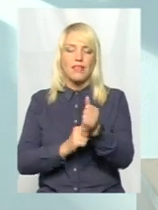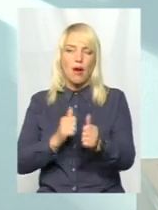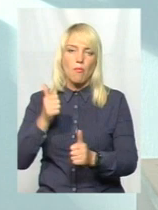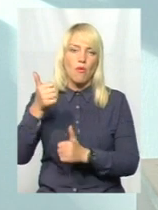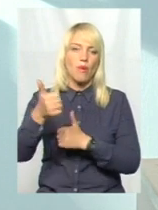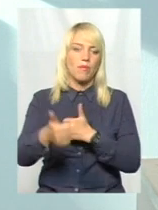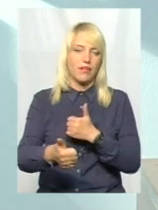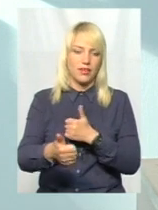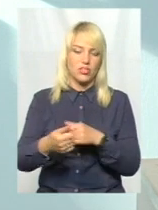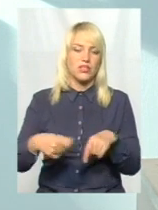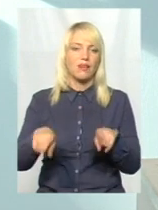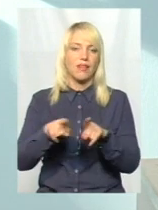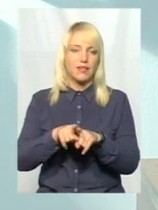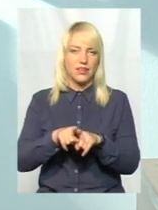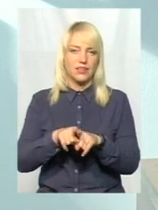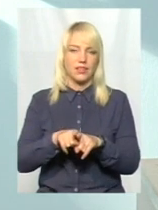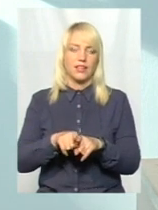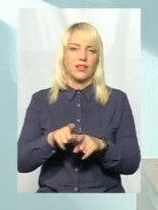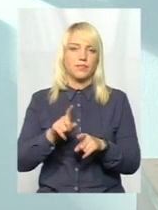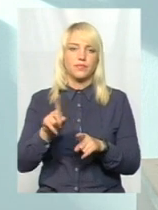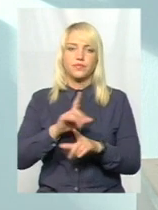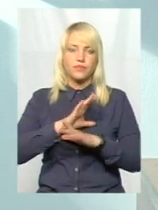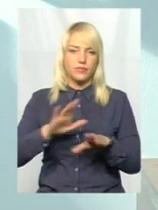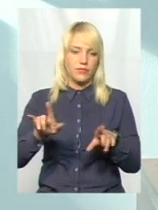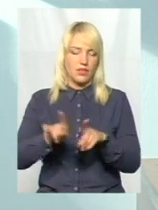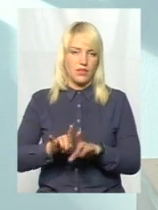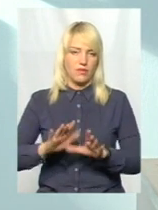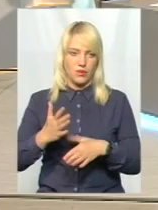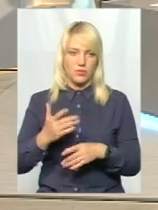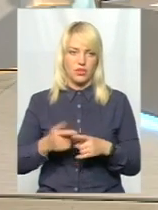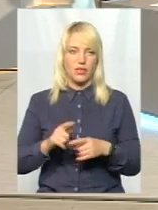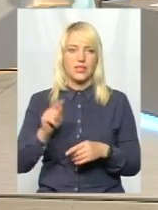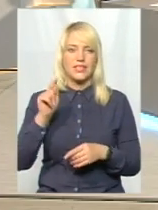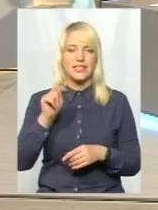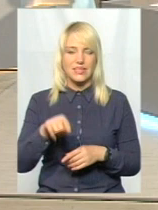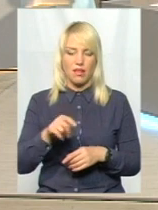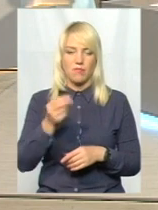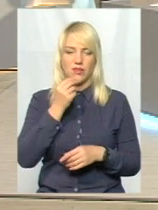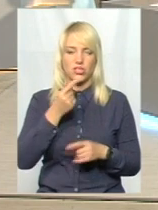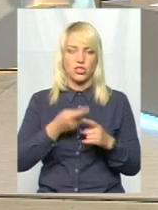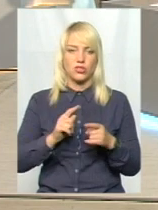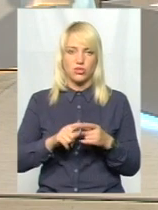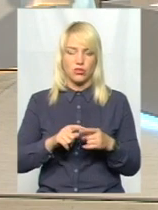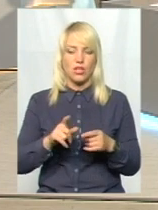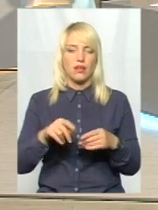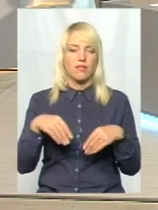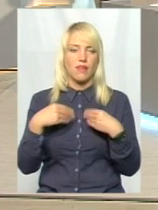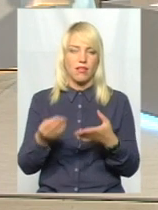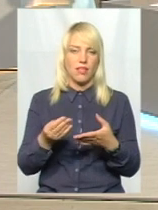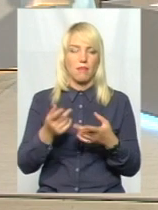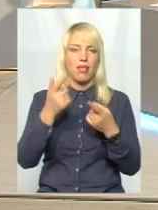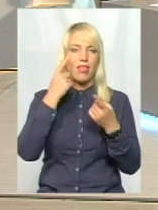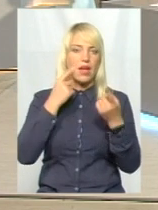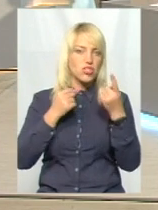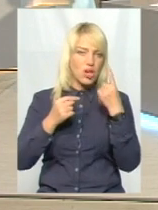здоров'я і життя людей. І саме, скажімо, їжа з цього закладу призвела до такої плачевної ситуації, до такого результату.